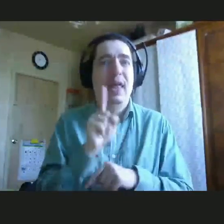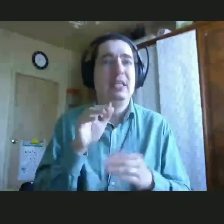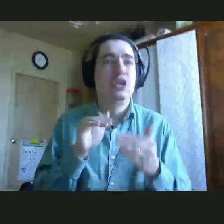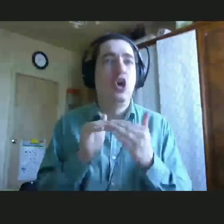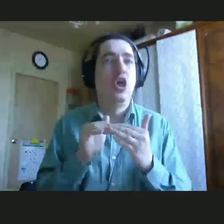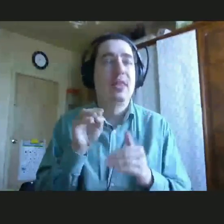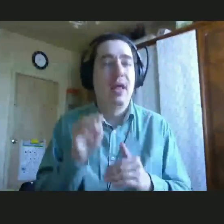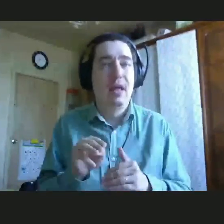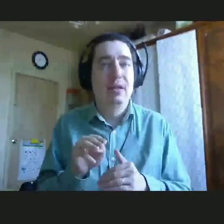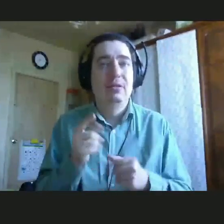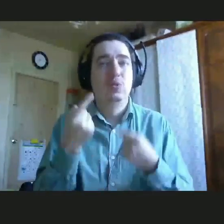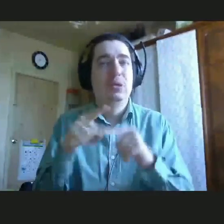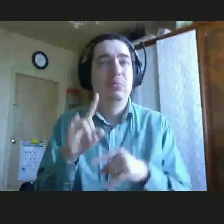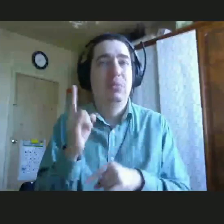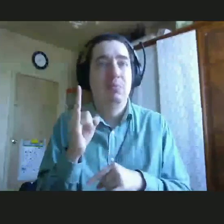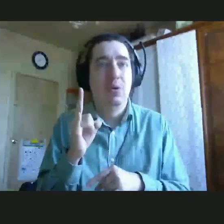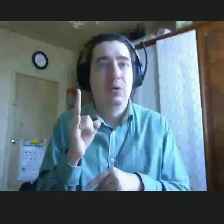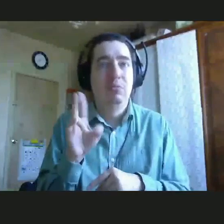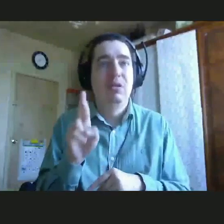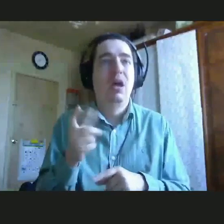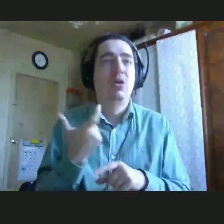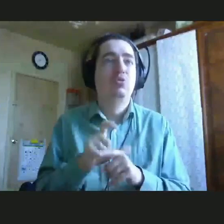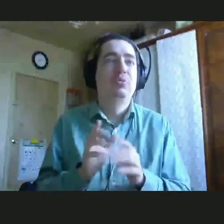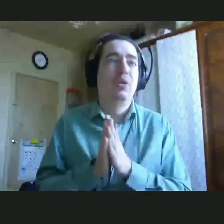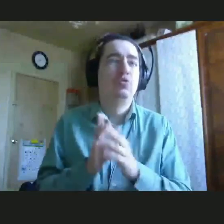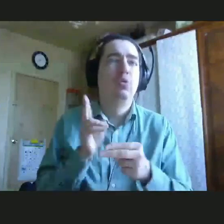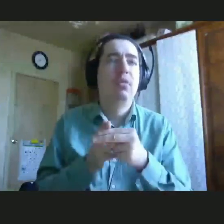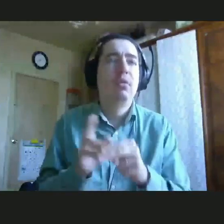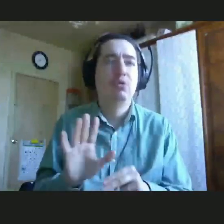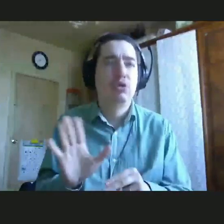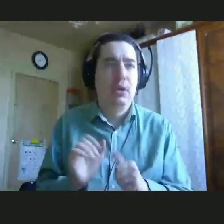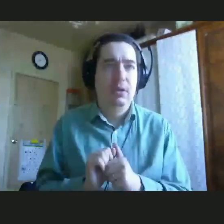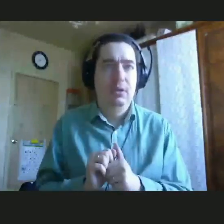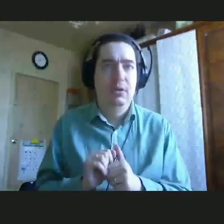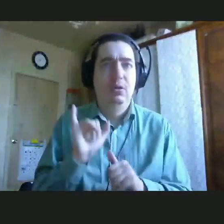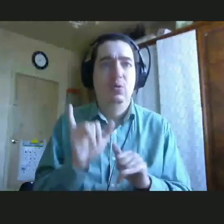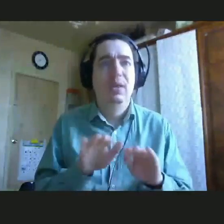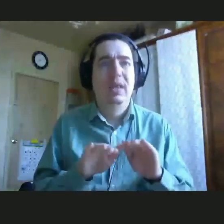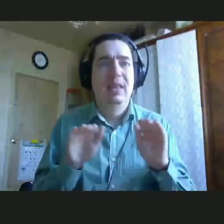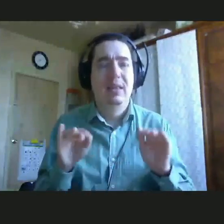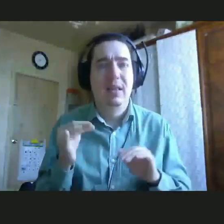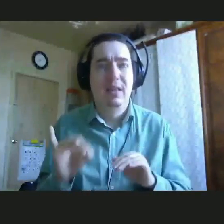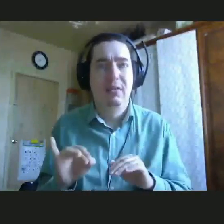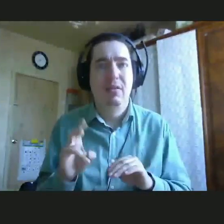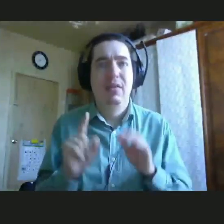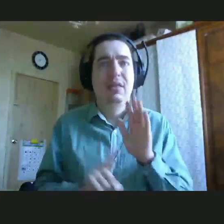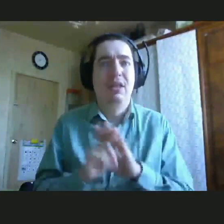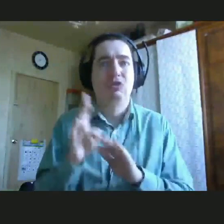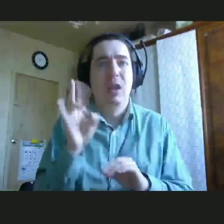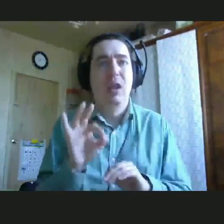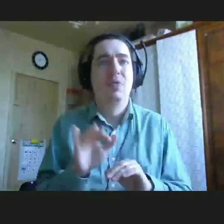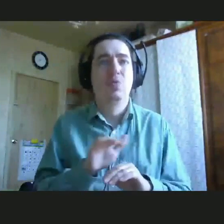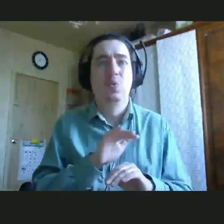с другим ребенком, я очень вас прошу, не мешайте. У детей на изначальном